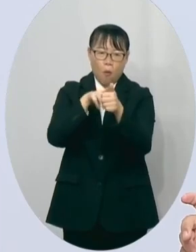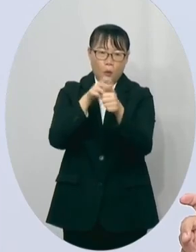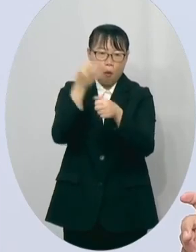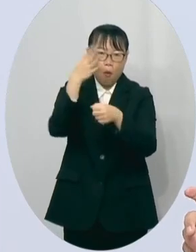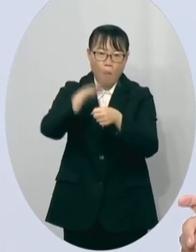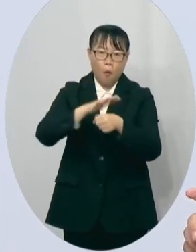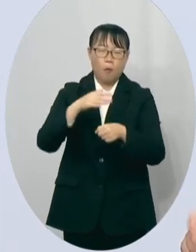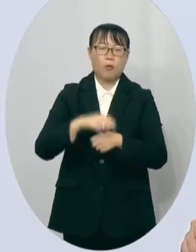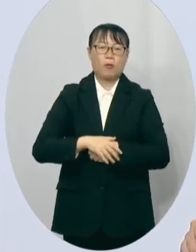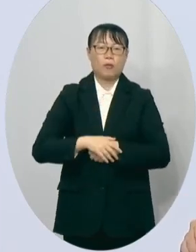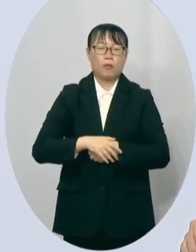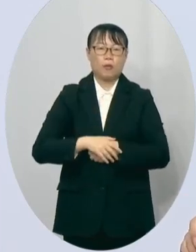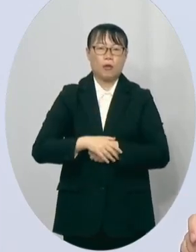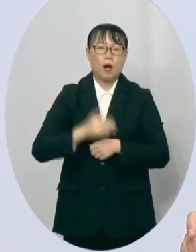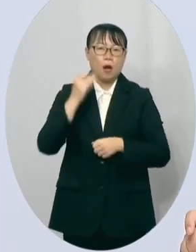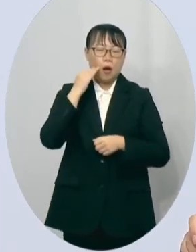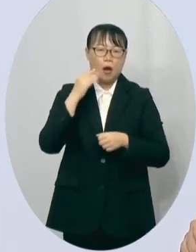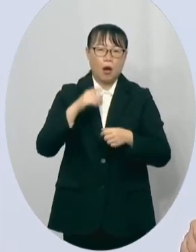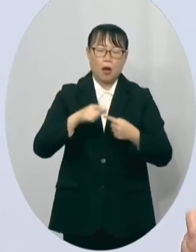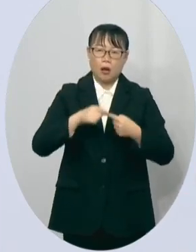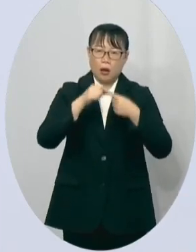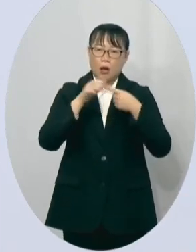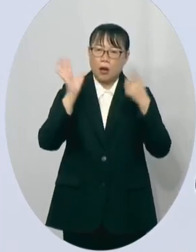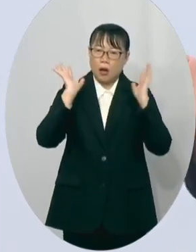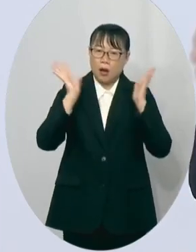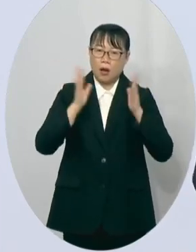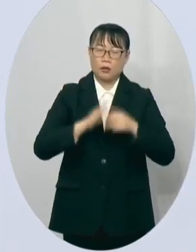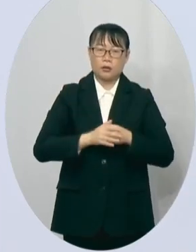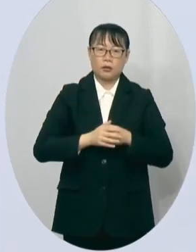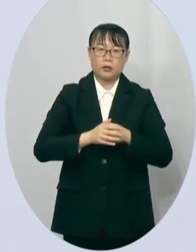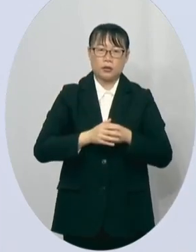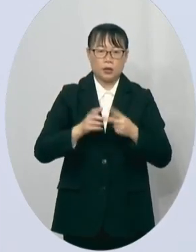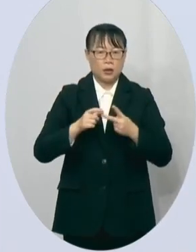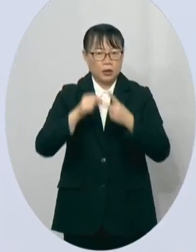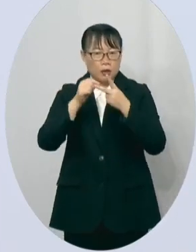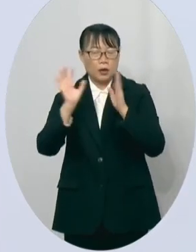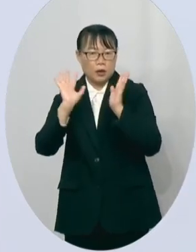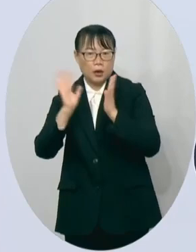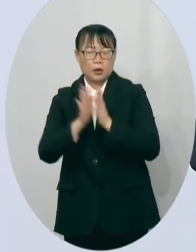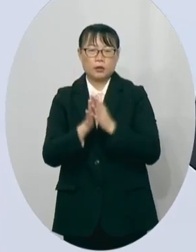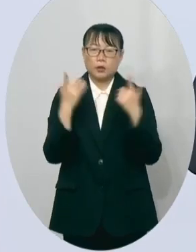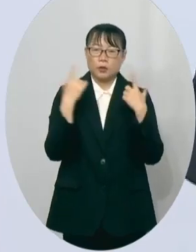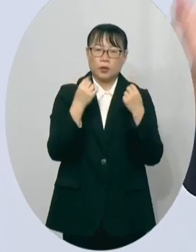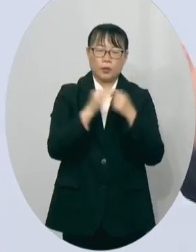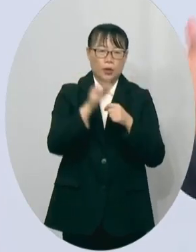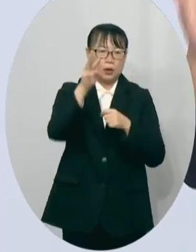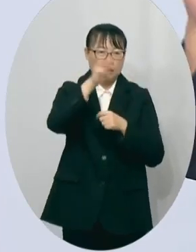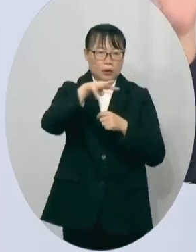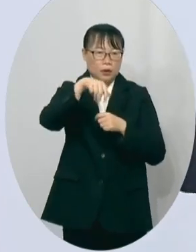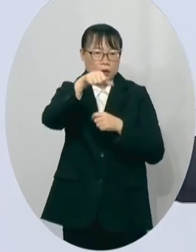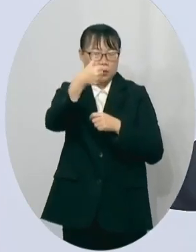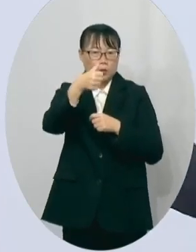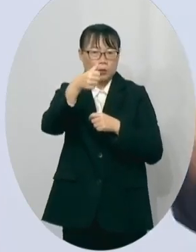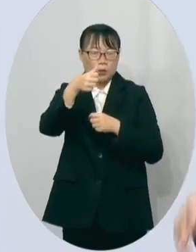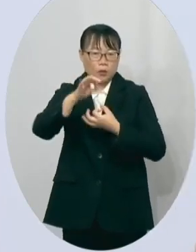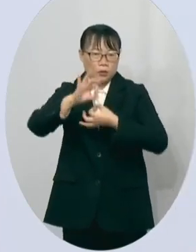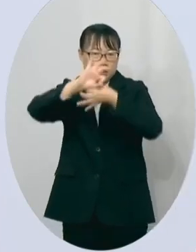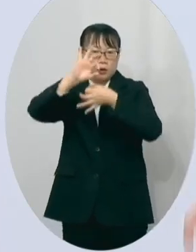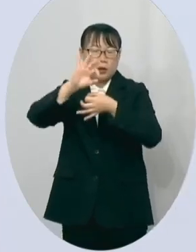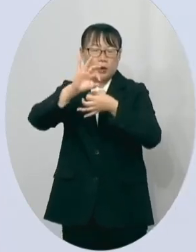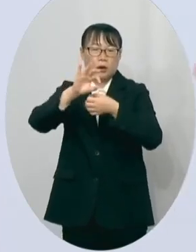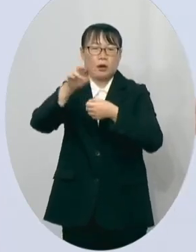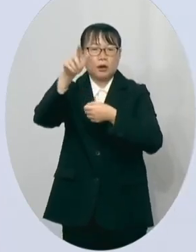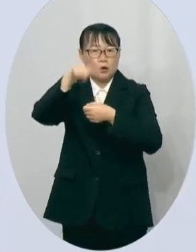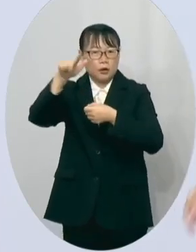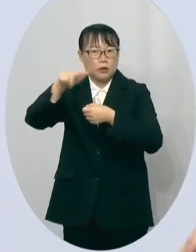从这个第一胎啊这个第一胎第二胎五千从三千五变五千然后第二胎变六千第三胎变七千